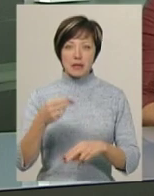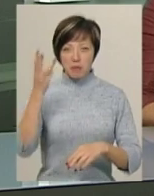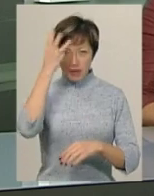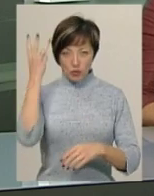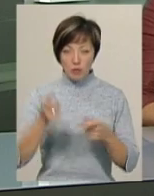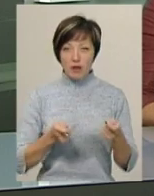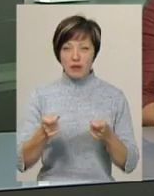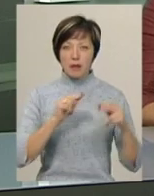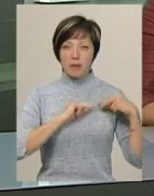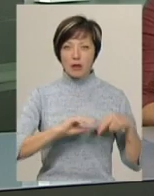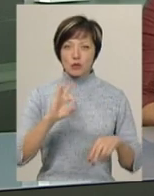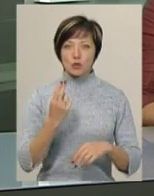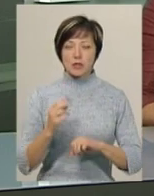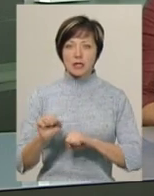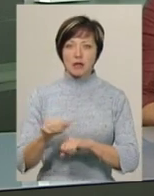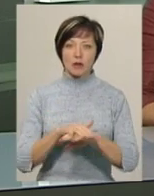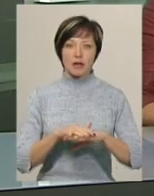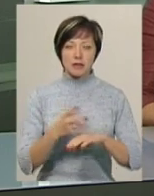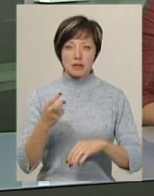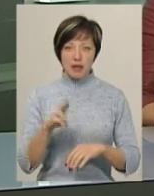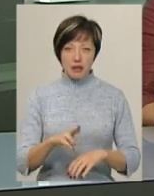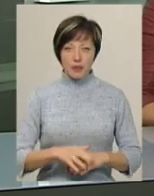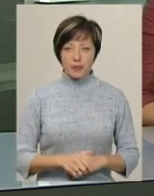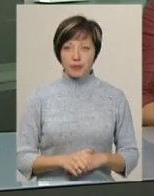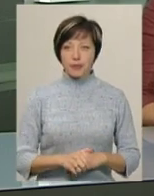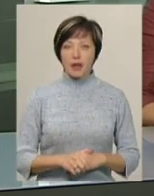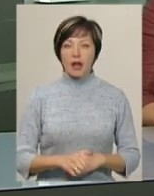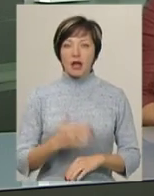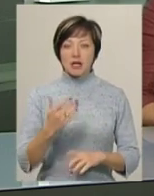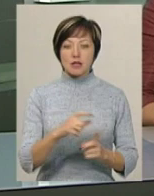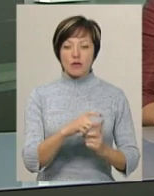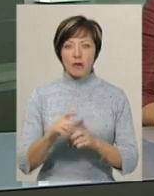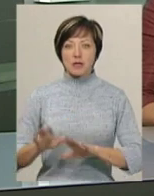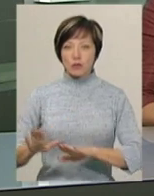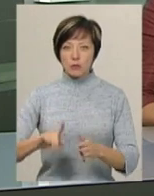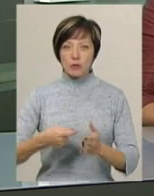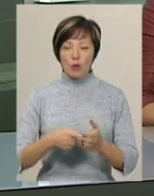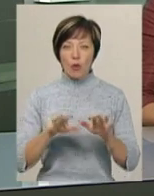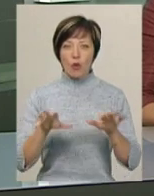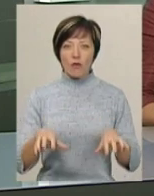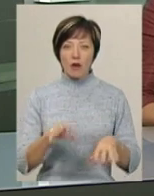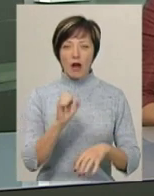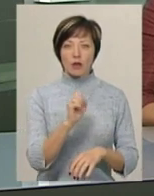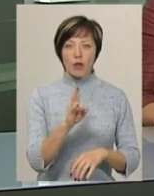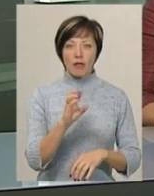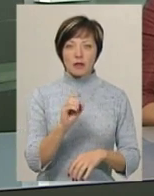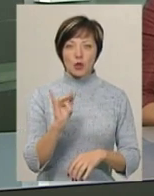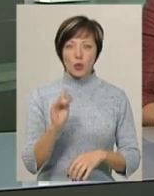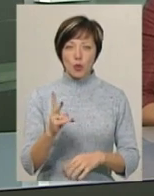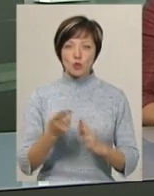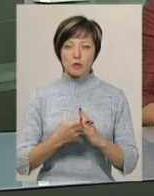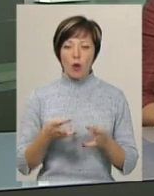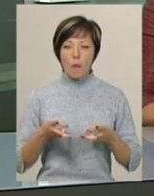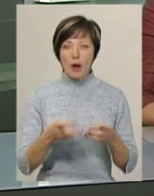Хмельницького управління праці та соцзахисту населення Надія Волошина. За словами заступника міського голови Анатолія Нестерука, субсидії в